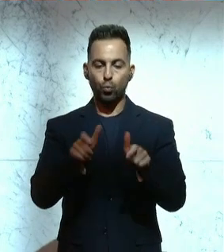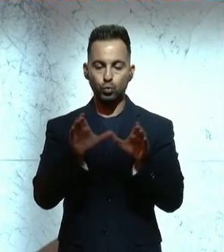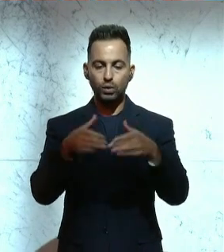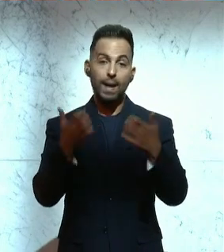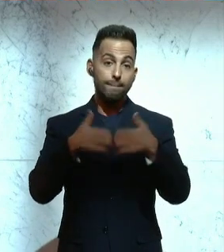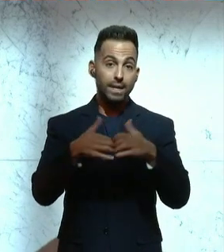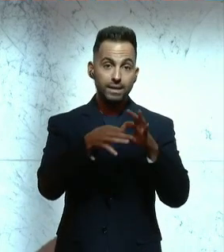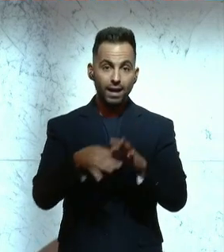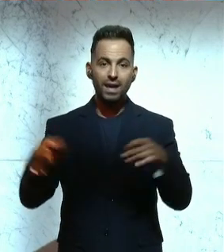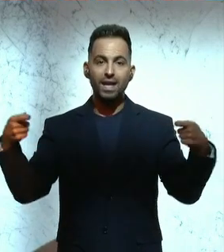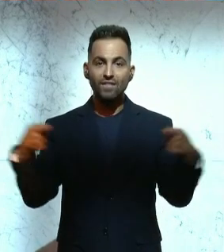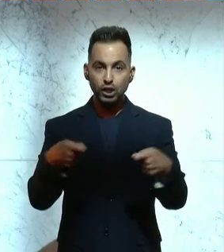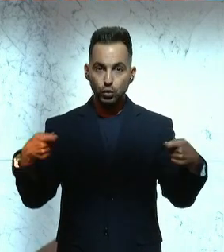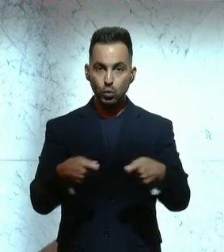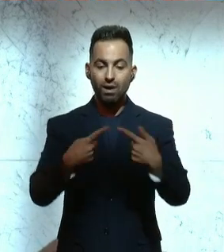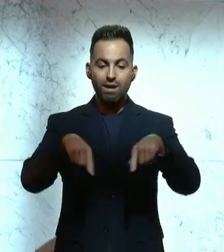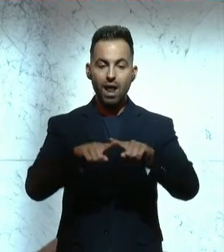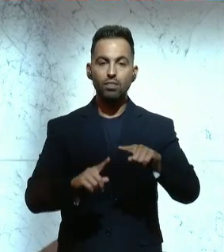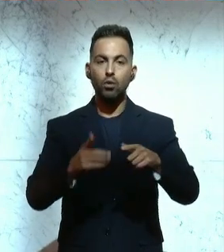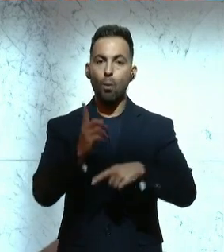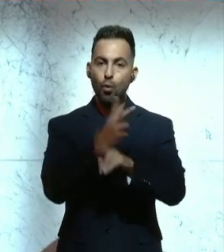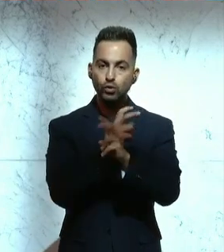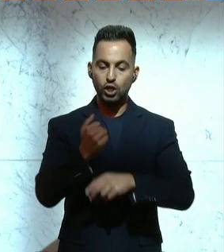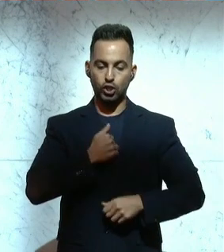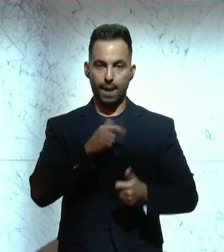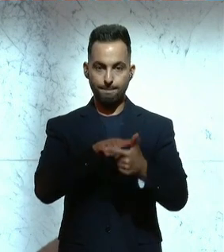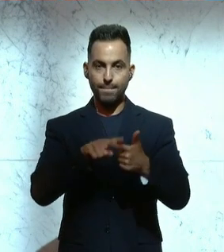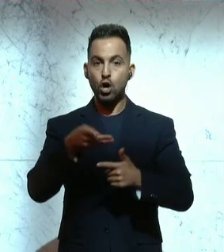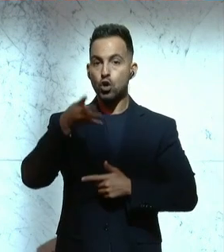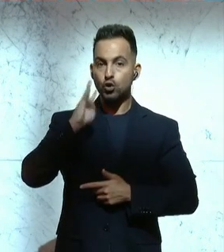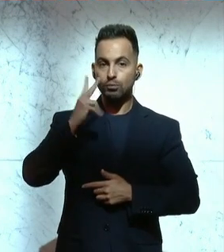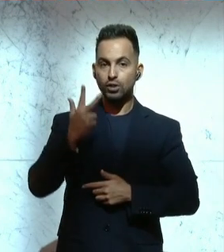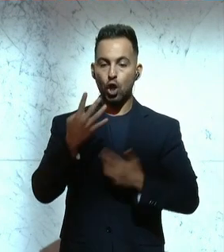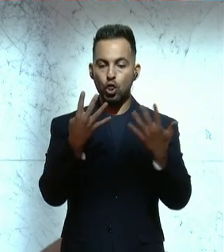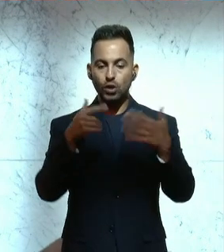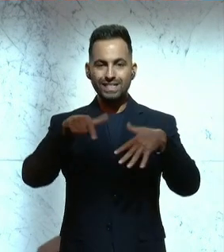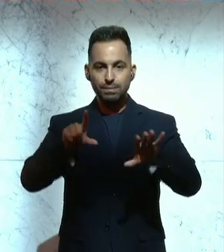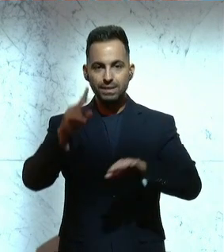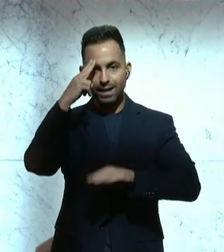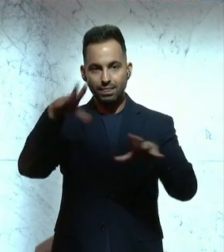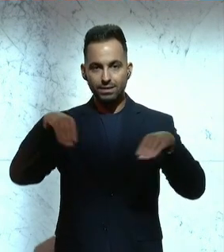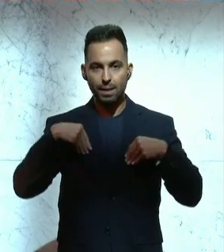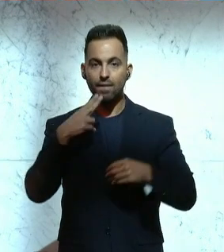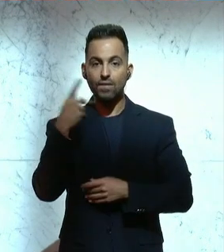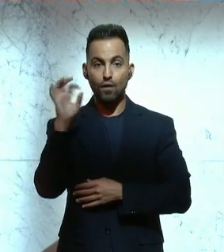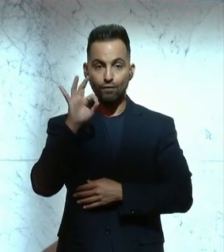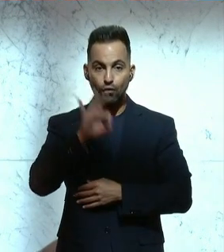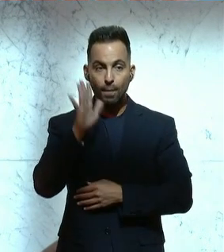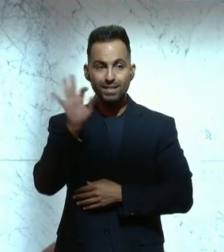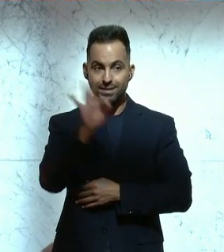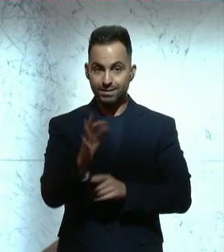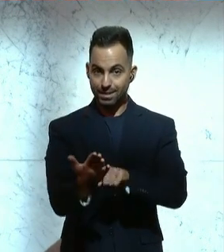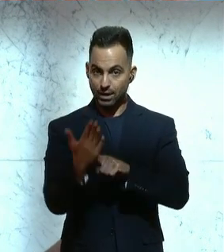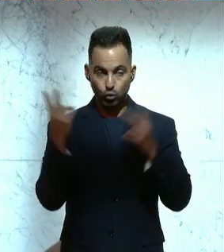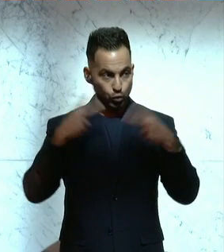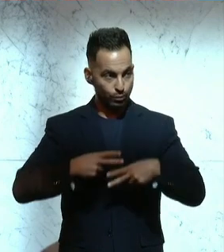den Bericht betreffend Investitionen der Länder Oberösterreich und Steiermark, Römisch 3, 917 der Beilagen zur Kenntnis zu nehmen. Wer dafür ist, dann bitte ich um ein